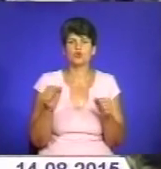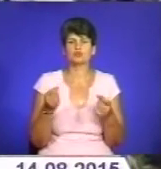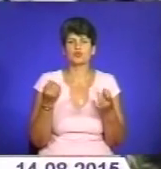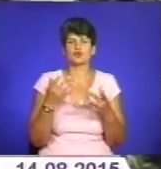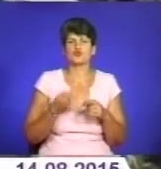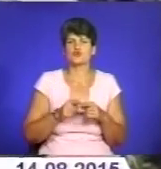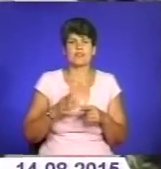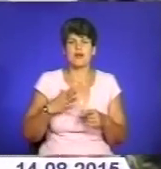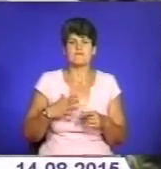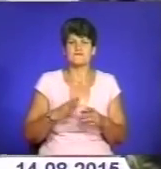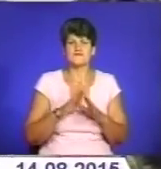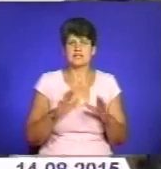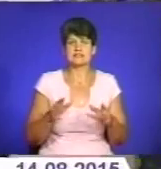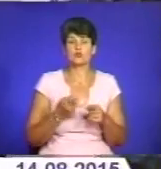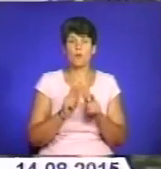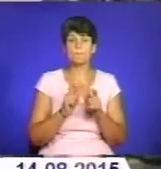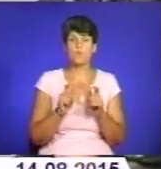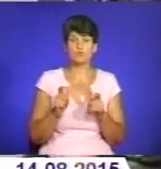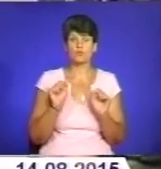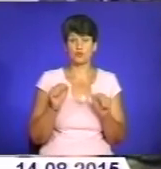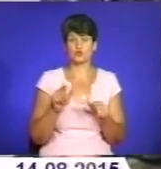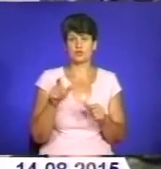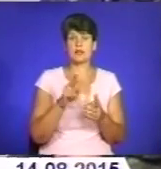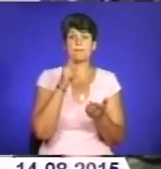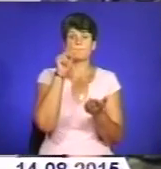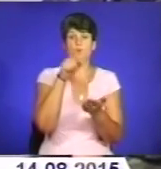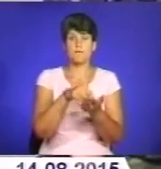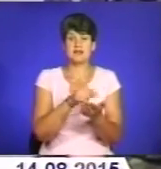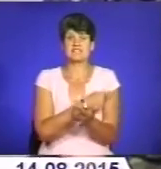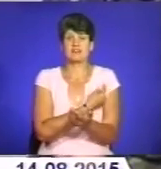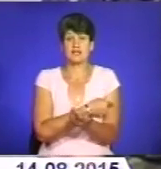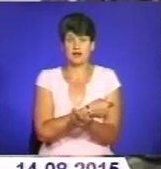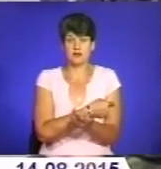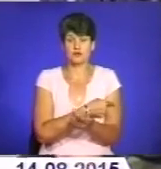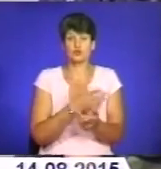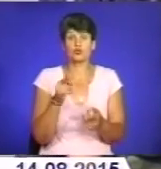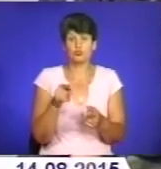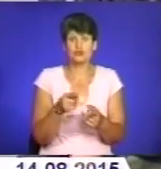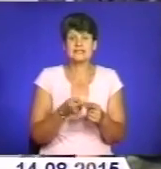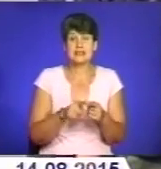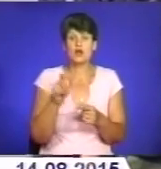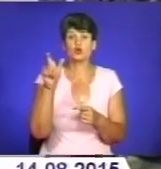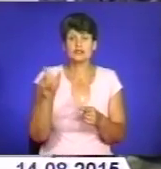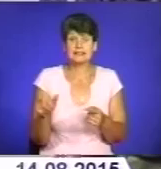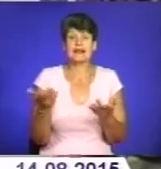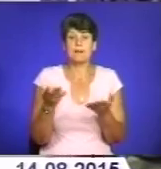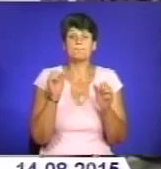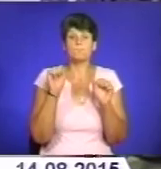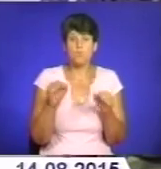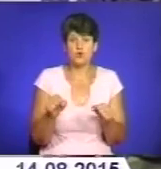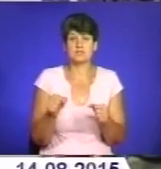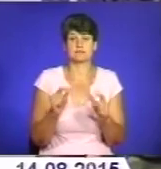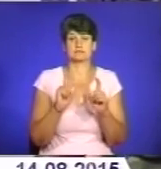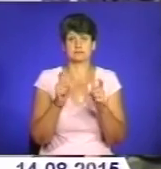витримують. Ви розумієте, що за цю повістку може людина попасти в лікарню? Теж розумію. Ви розумієте, що просто-напросто ця людина, яка може приїти цій